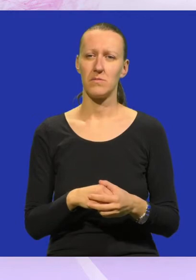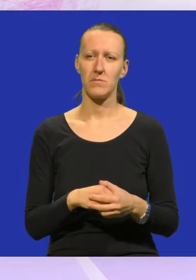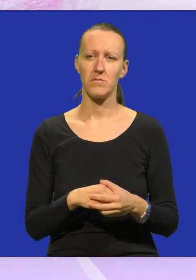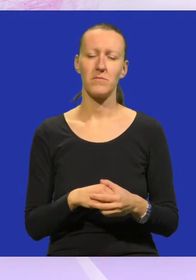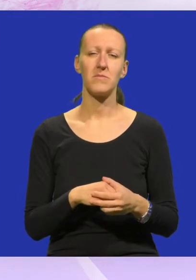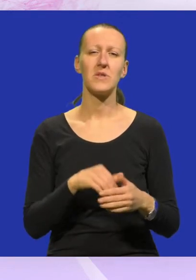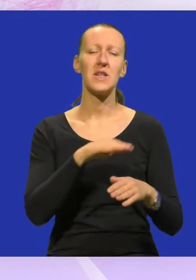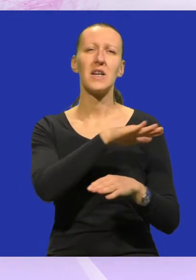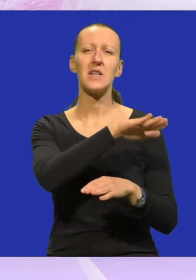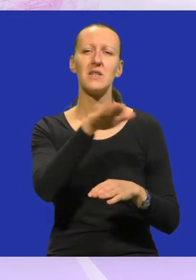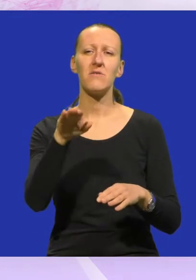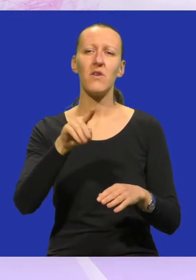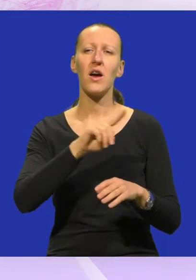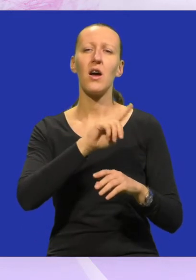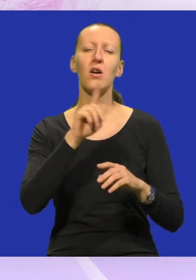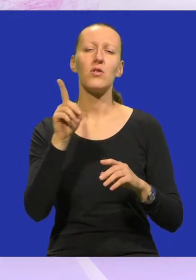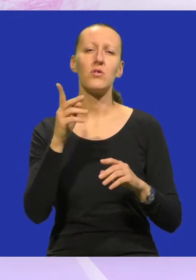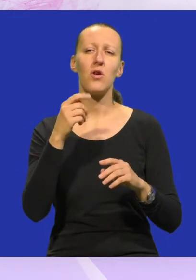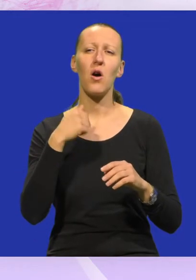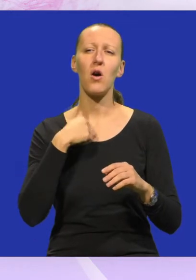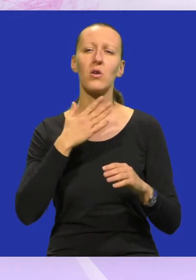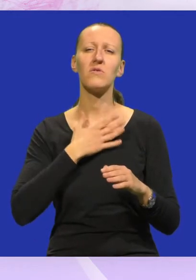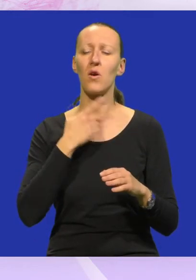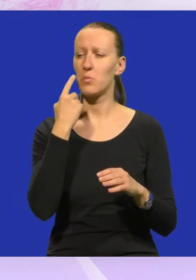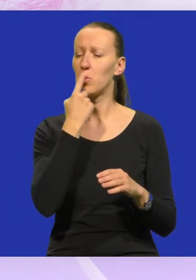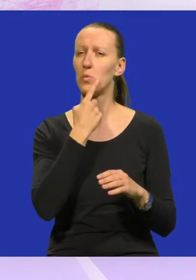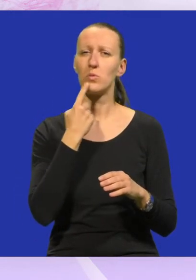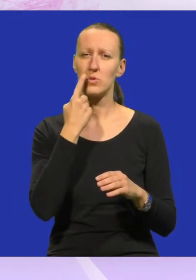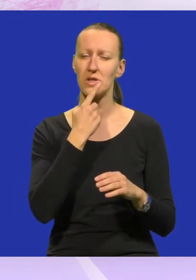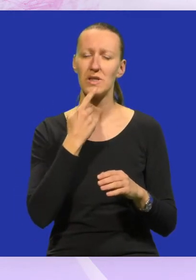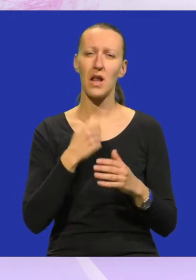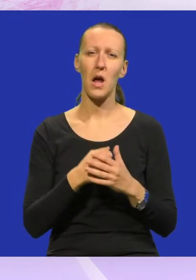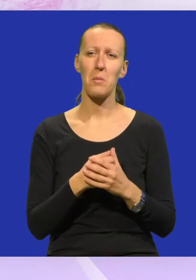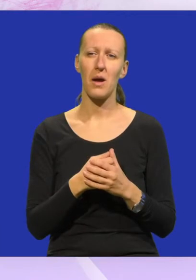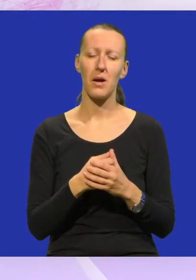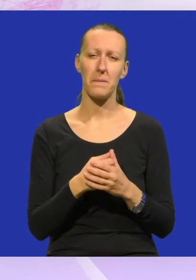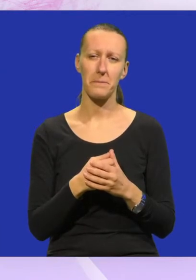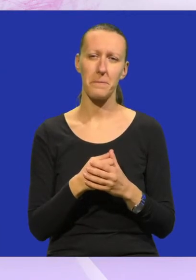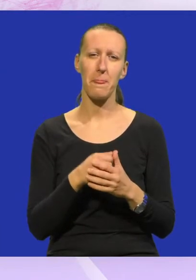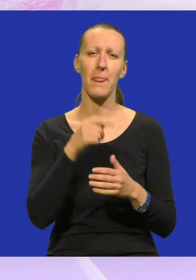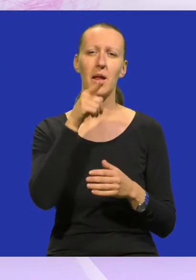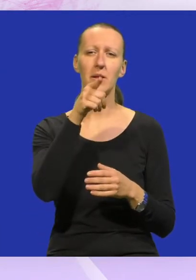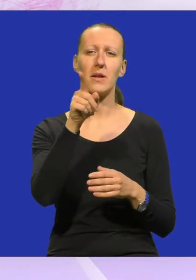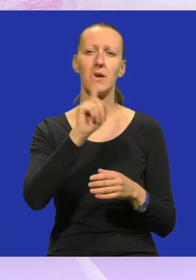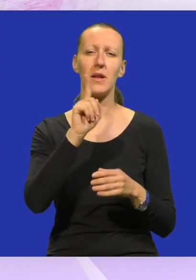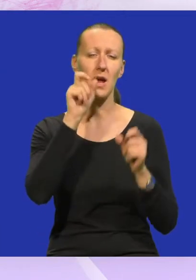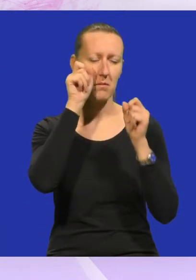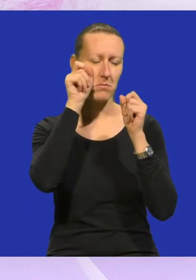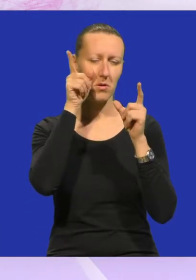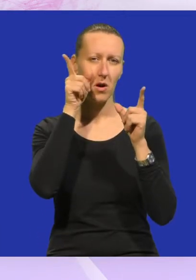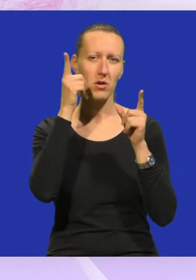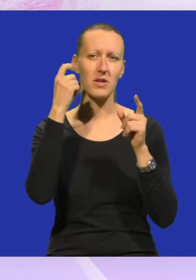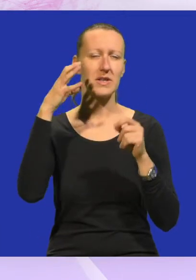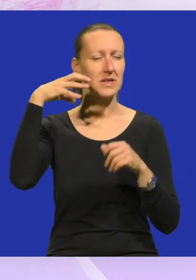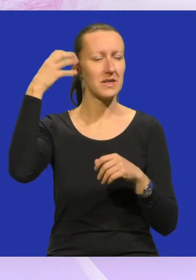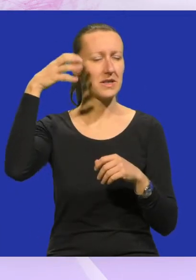sve dok uzna mame svojim, ti ne probudiš